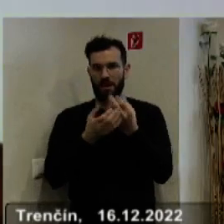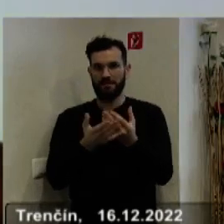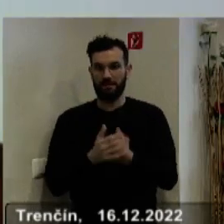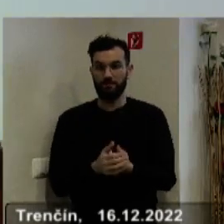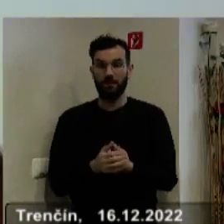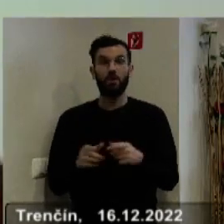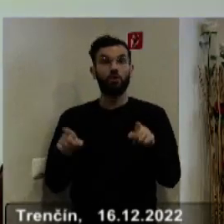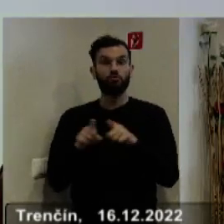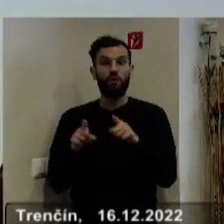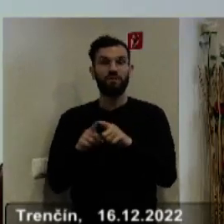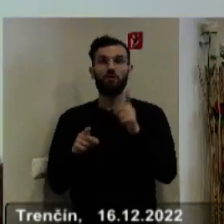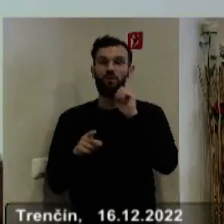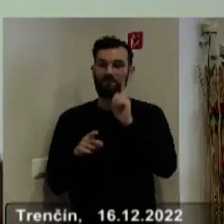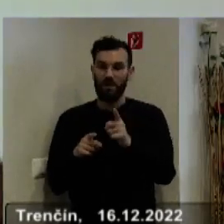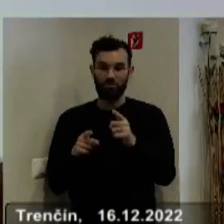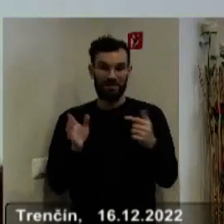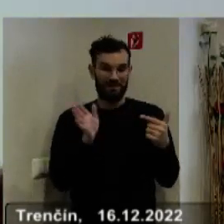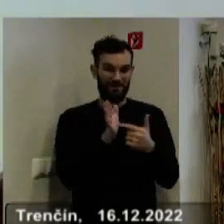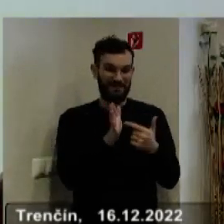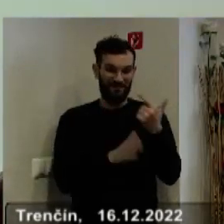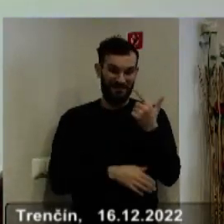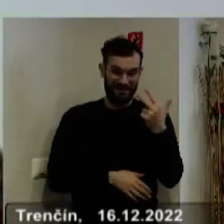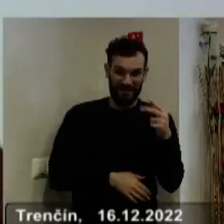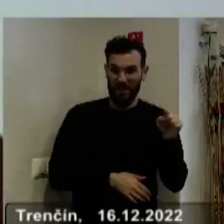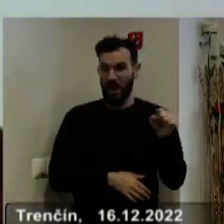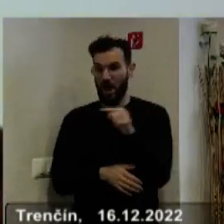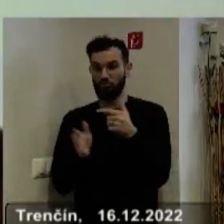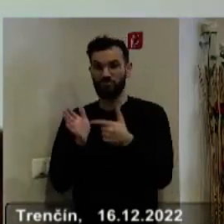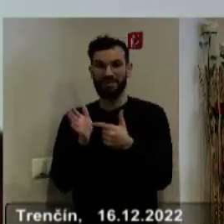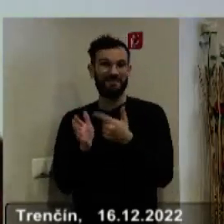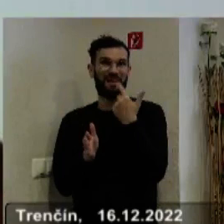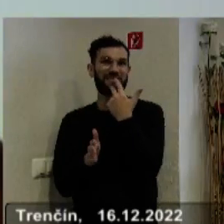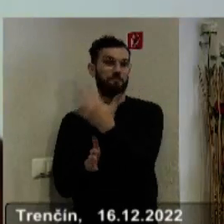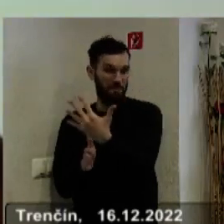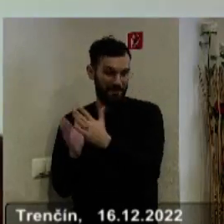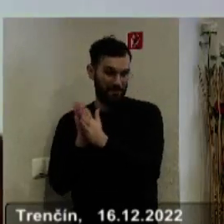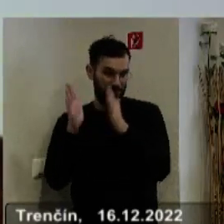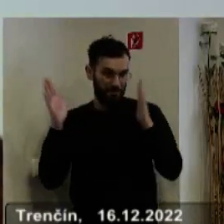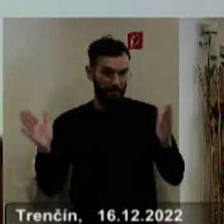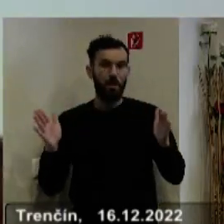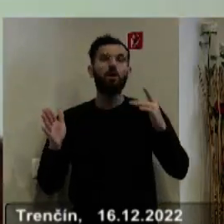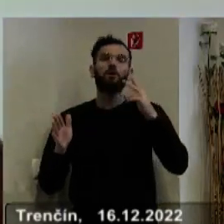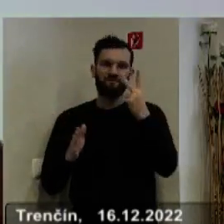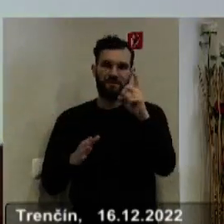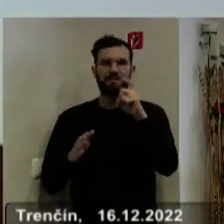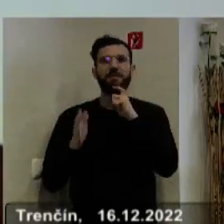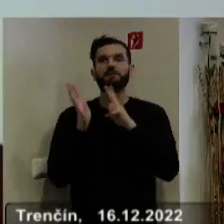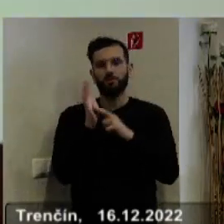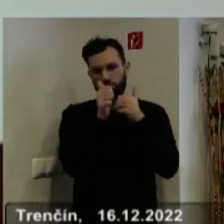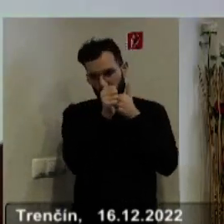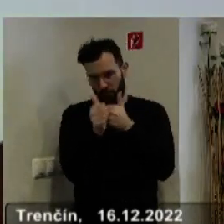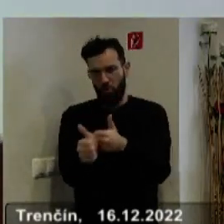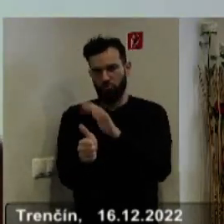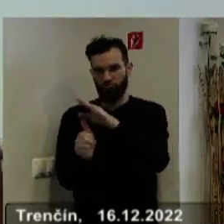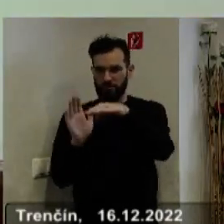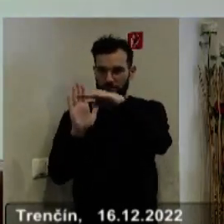viacročného programového rozpočtu na roky 23 až 25 konštatujem, že je zostavený v súhľadie so všeobecným záveznými právnymi